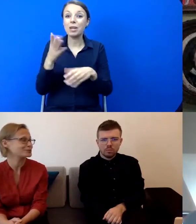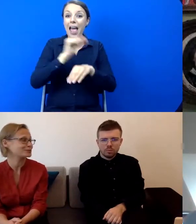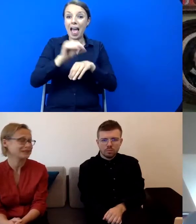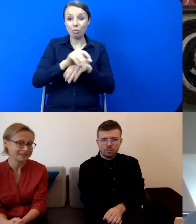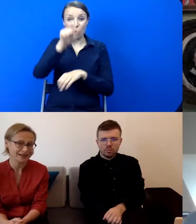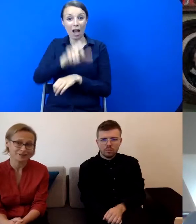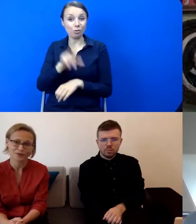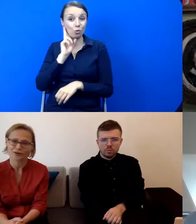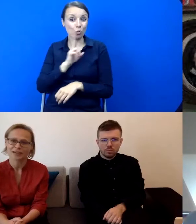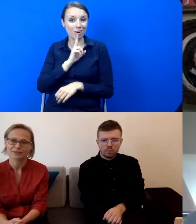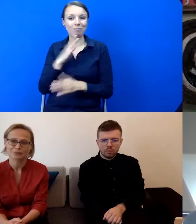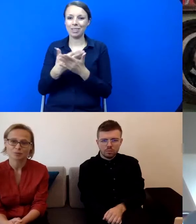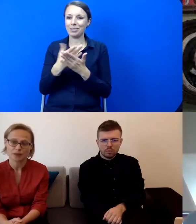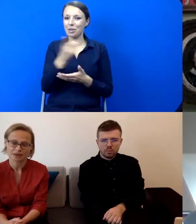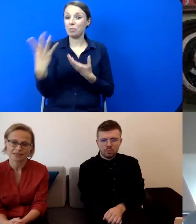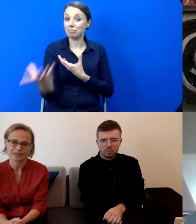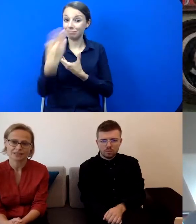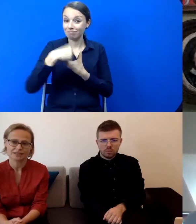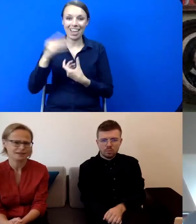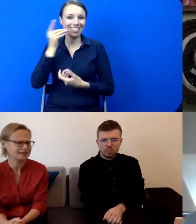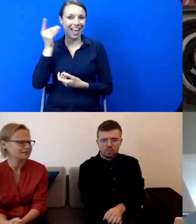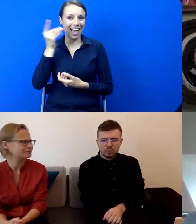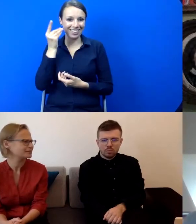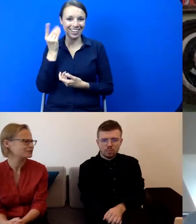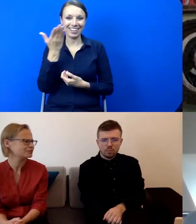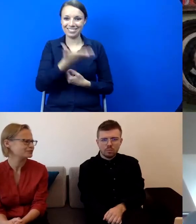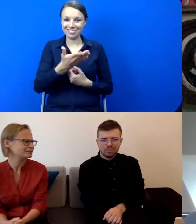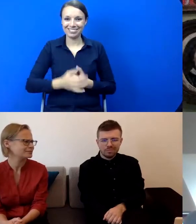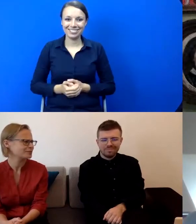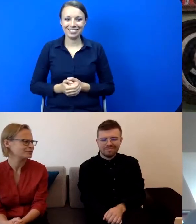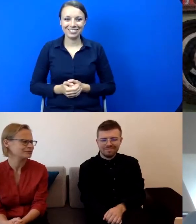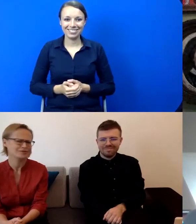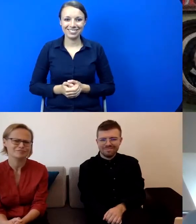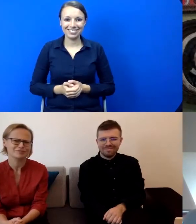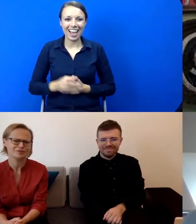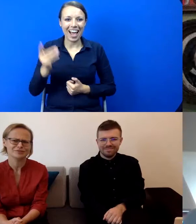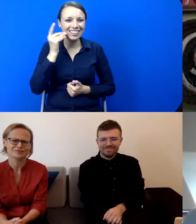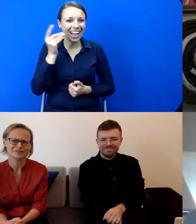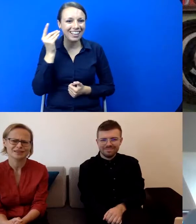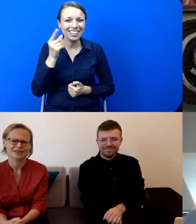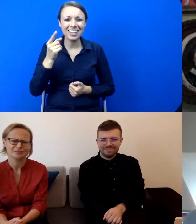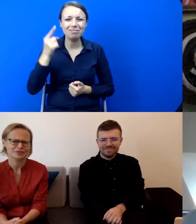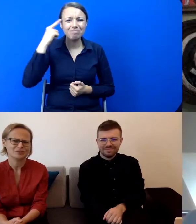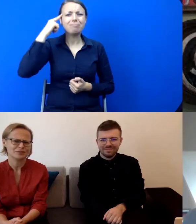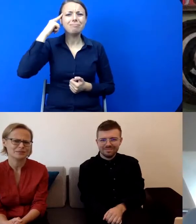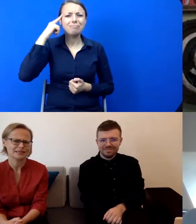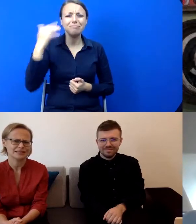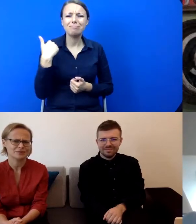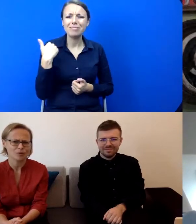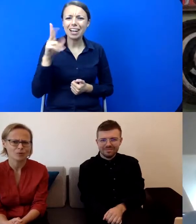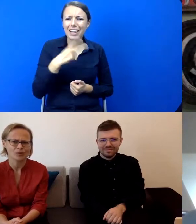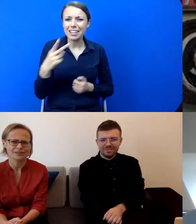Zaprosiliśmy Daniela do współpracy i Daniel od 2015